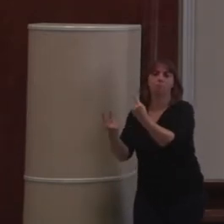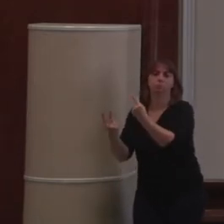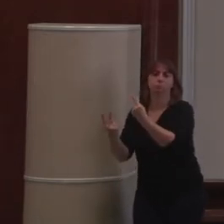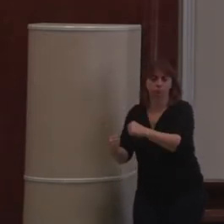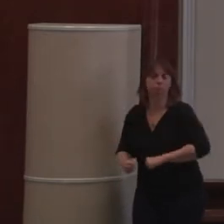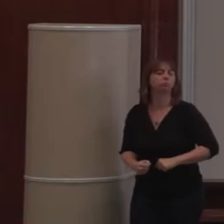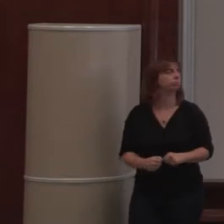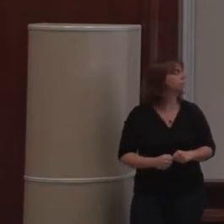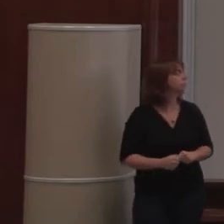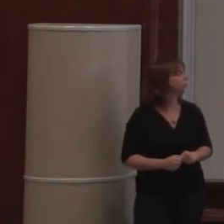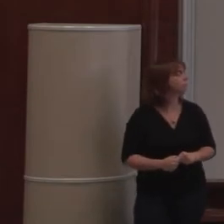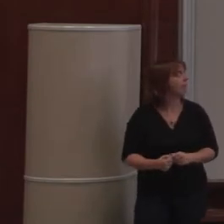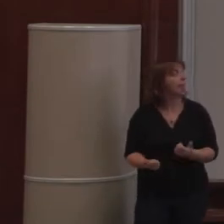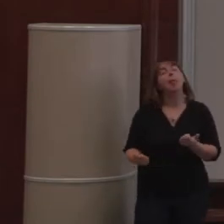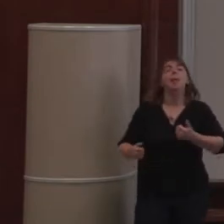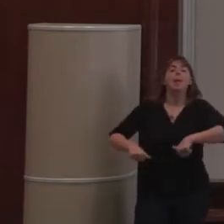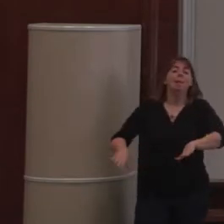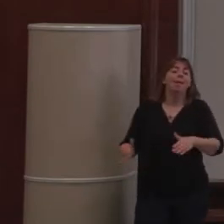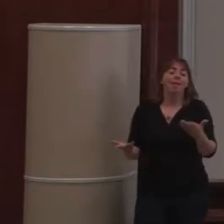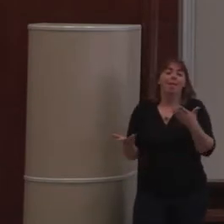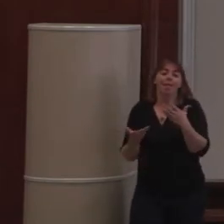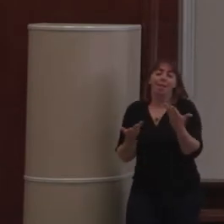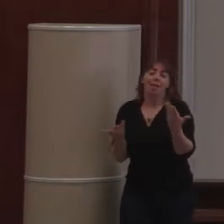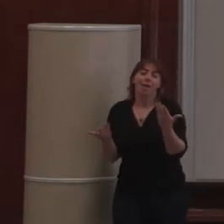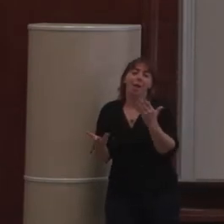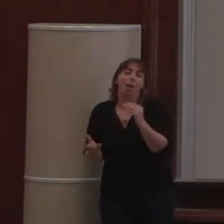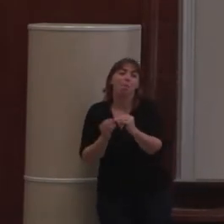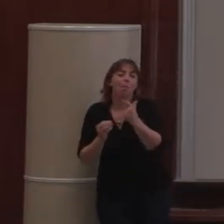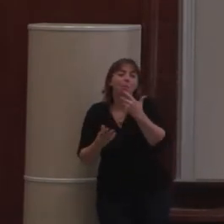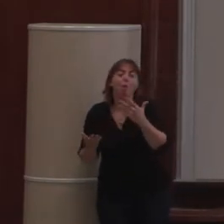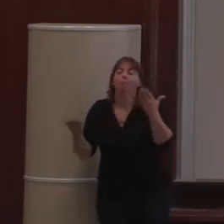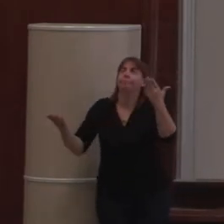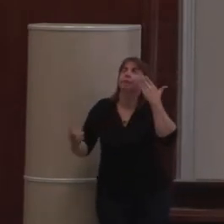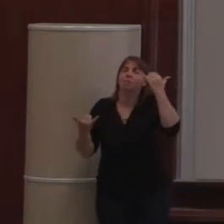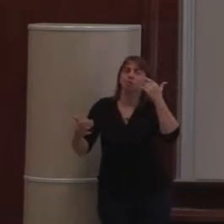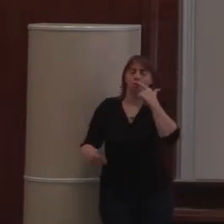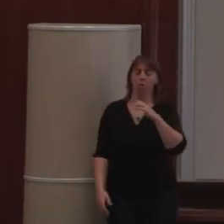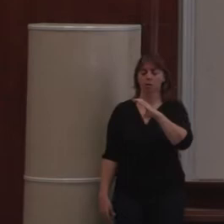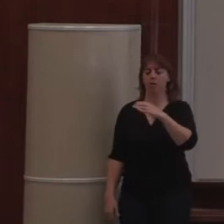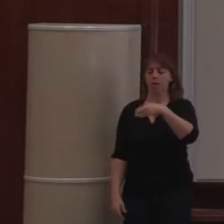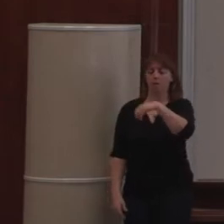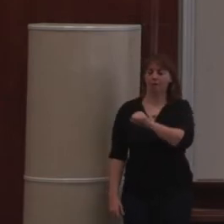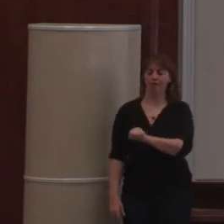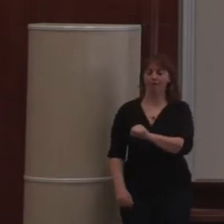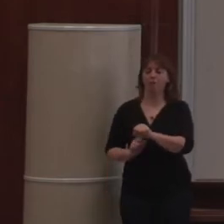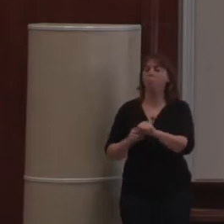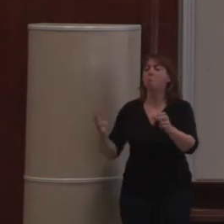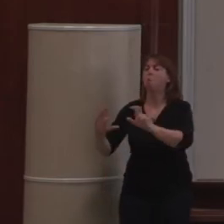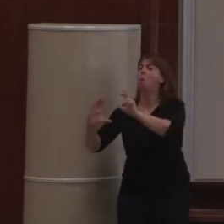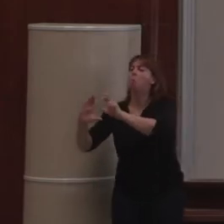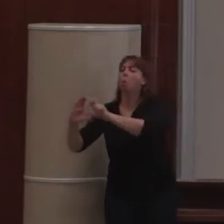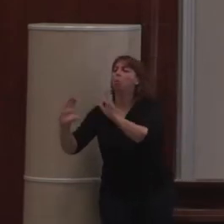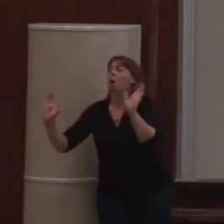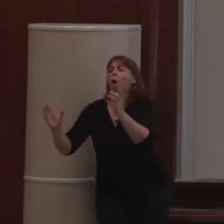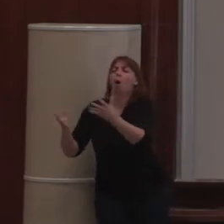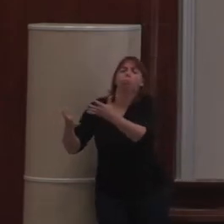Et alors, le souci, c'est qu'il n pas de demi-mesure. C'est-à-dire que si vous faites un CMS, vous pouvez vous dire, bon, je ne vais pas utiliser Plon, qui est